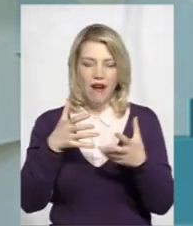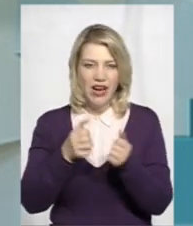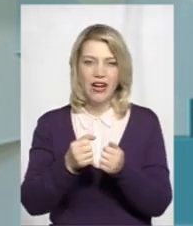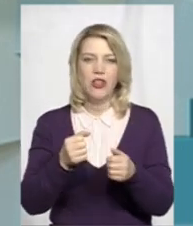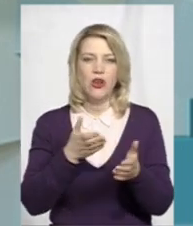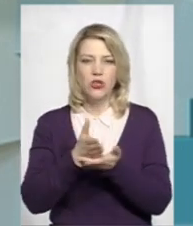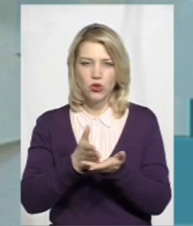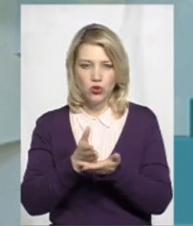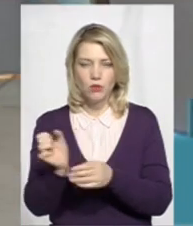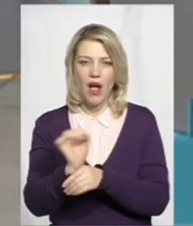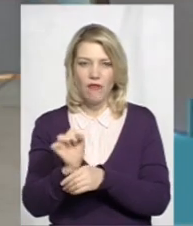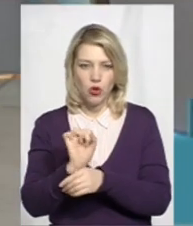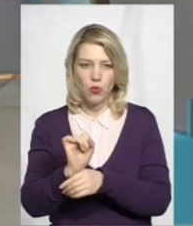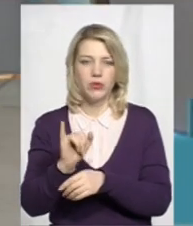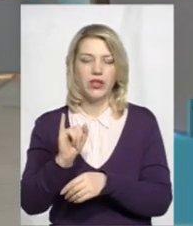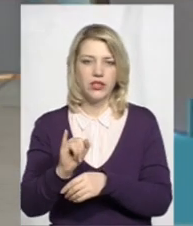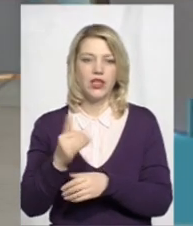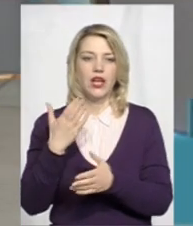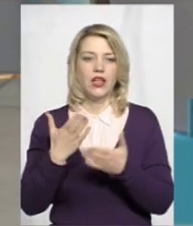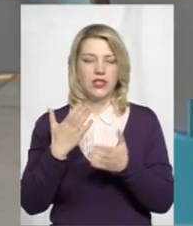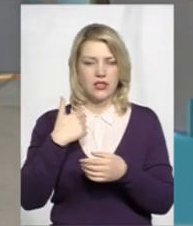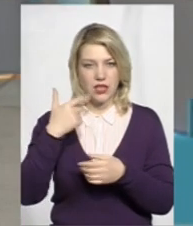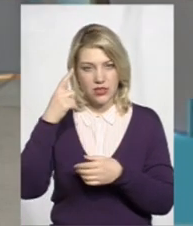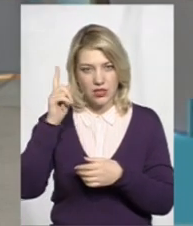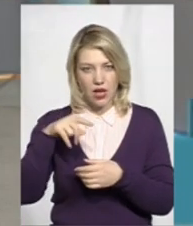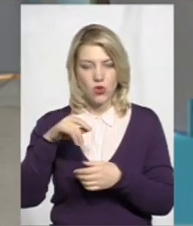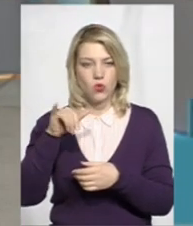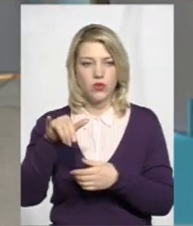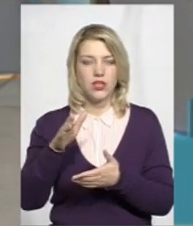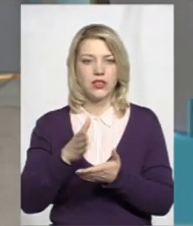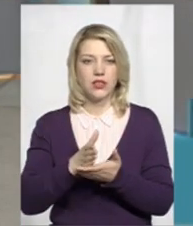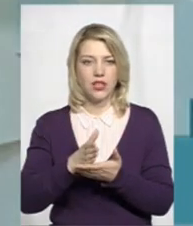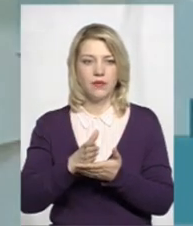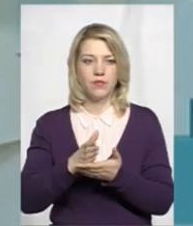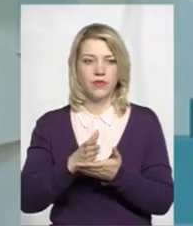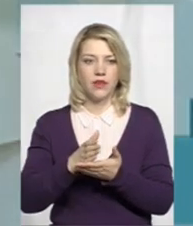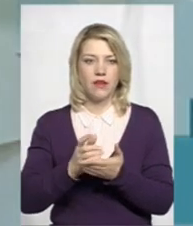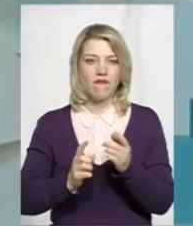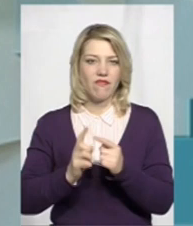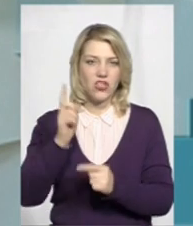одразу був придбаний. І, наскільки я знаю, у них є вишка,